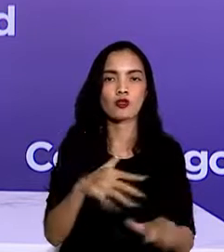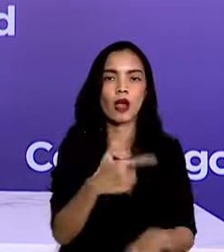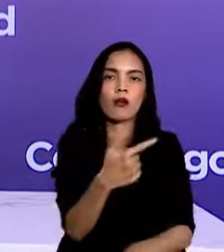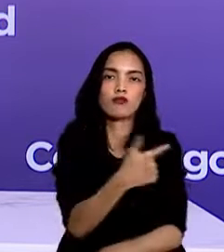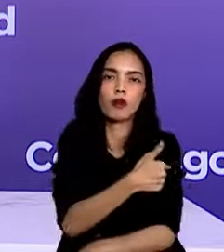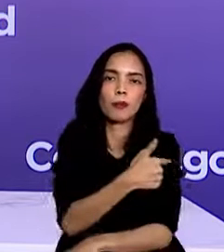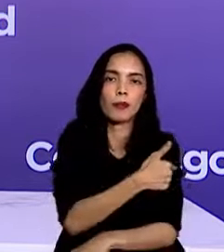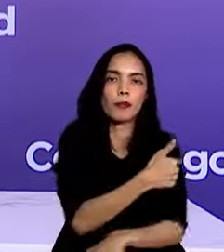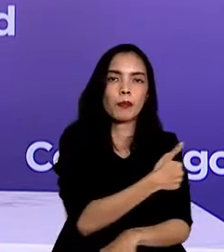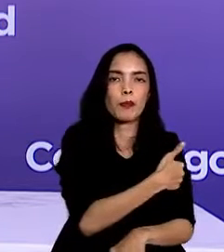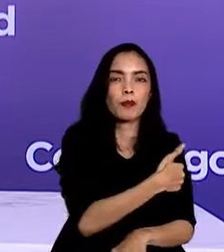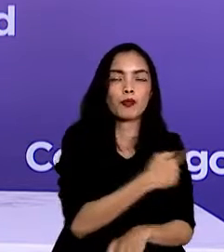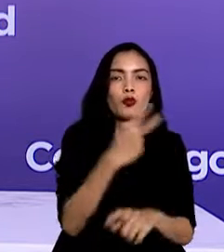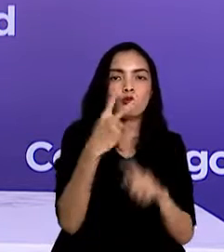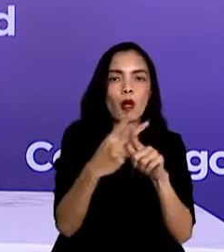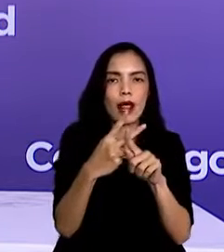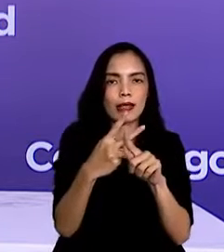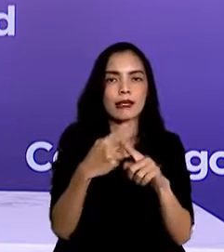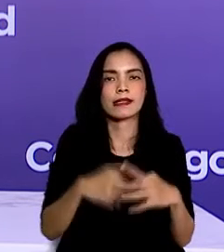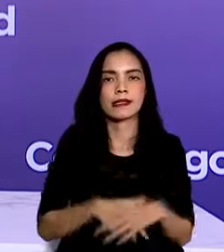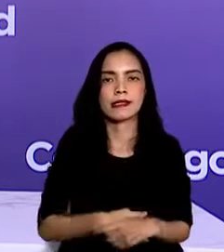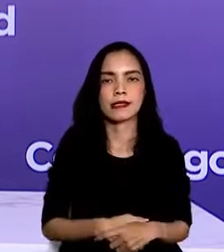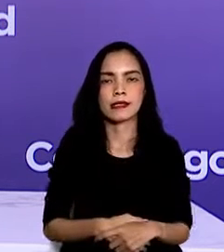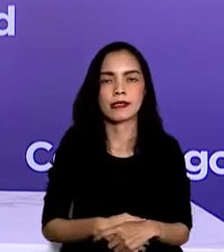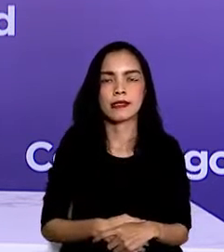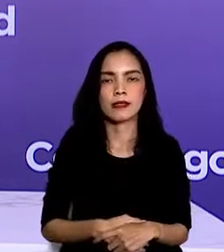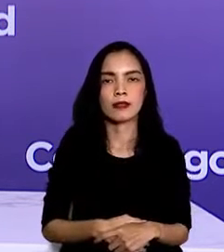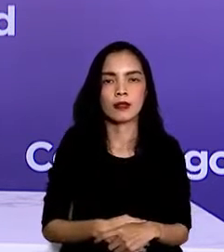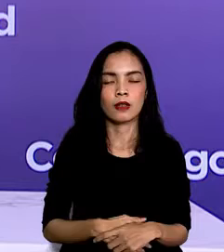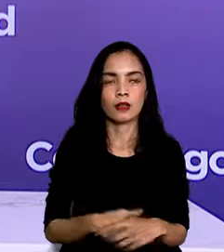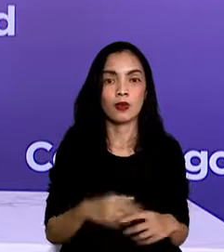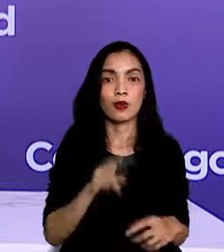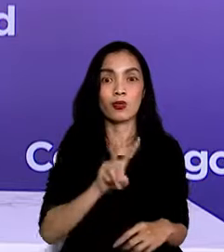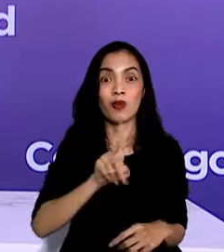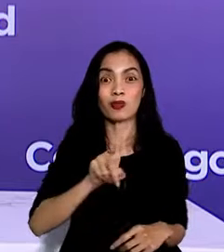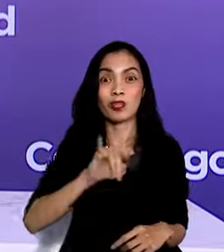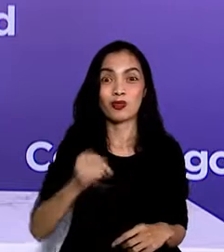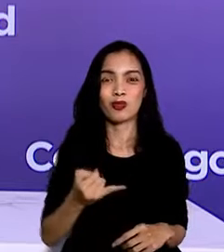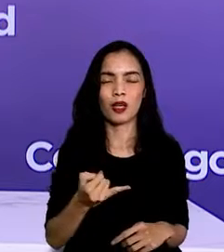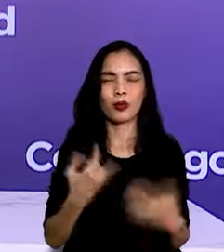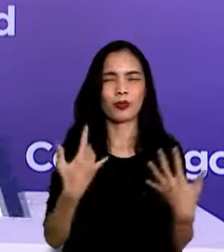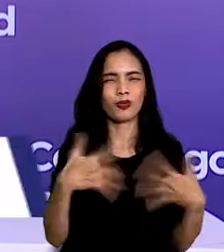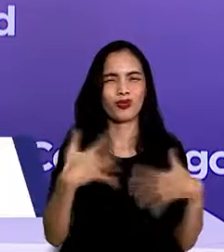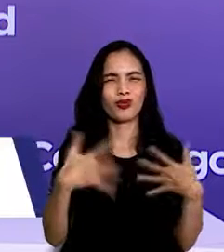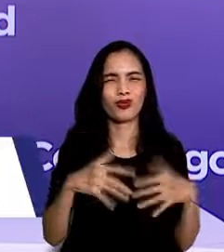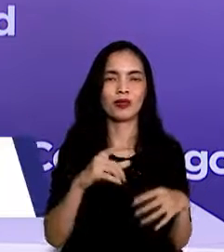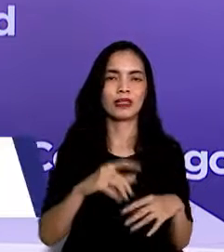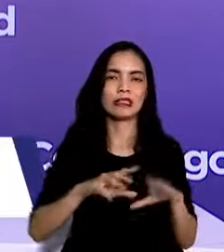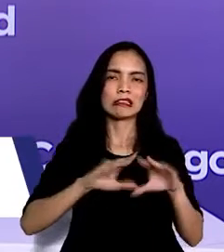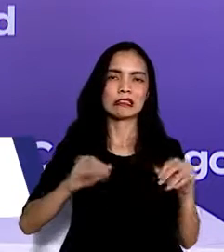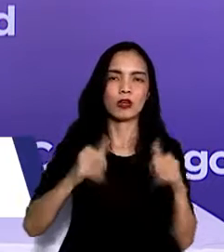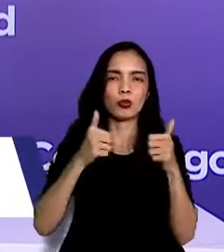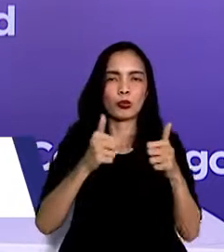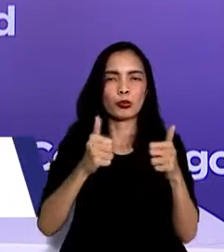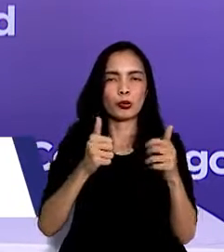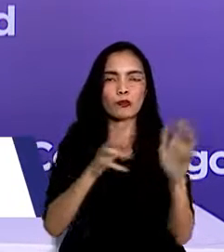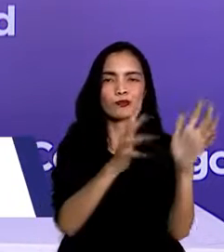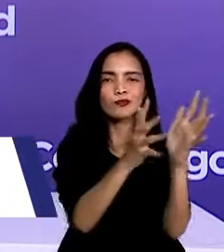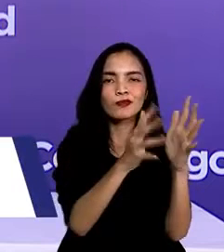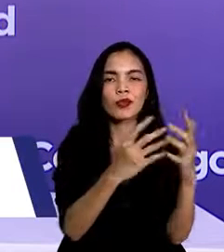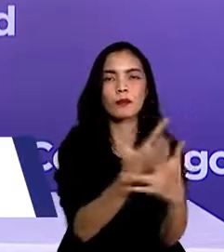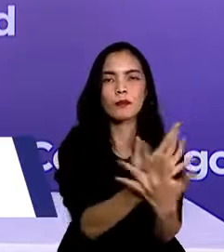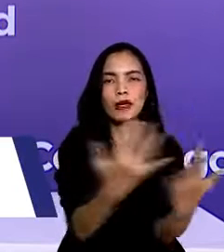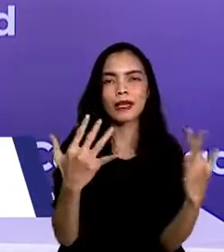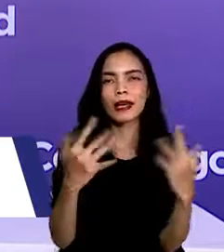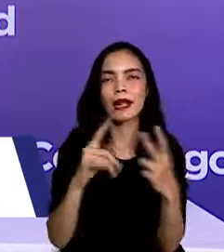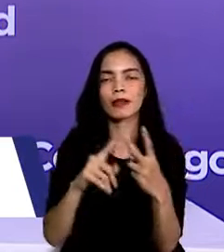COVID-19 secara lengkap hingga 2 dosis capaian ini merupakan hasil kerjasama yang baik antara masyarakat, tenaga